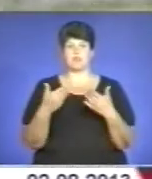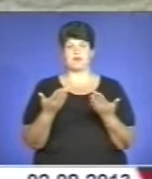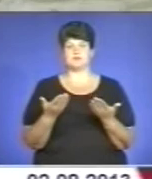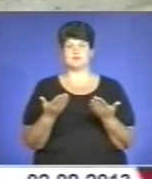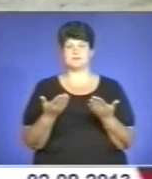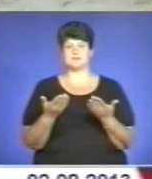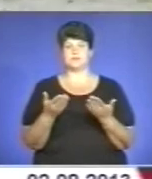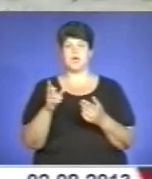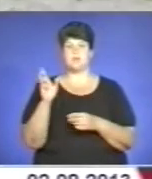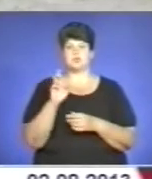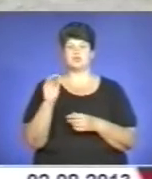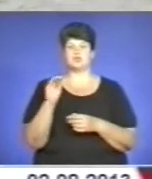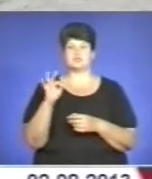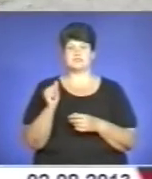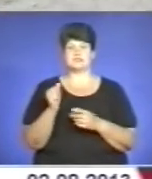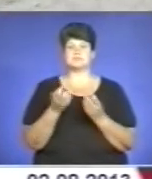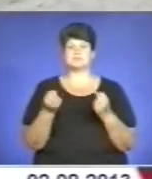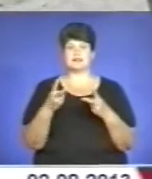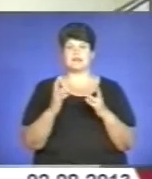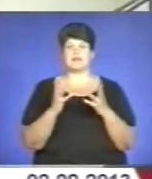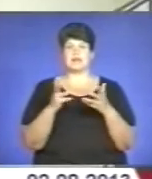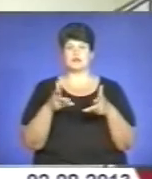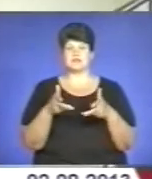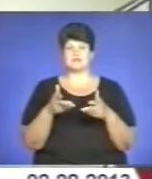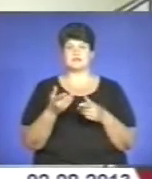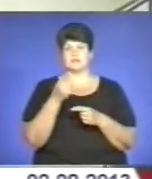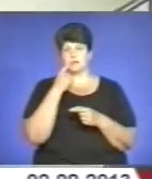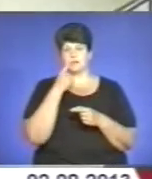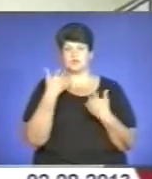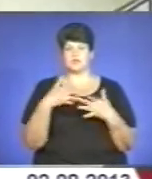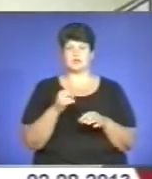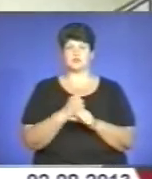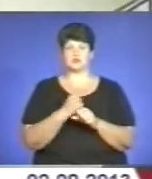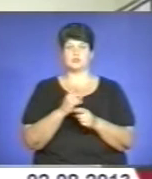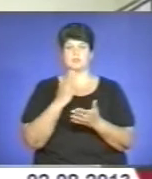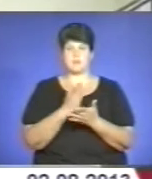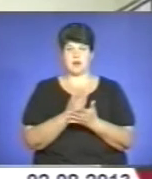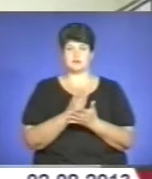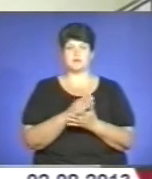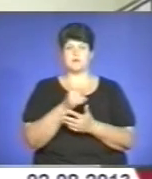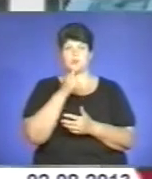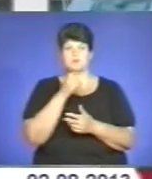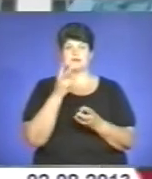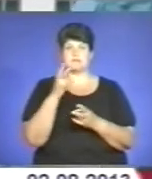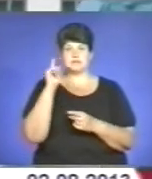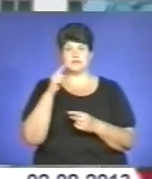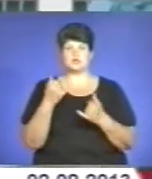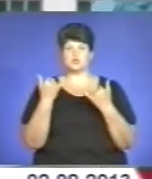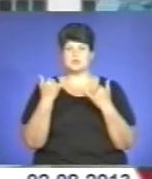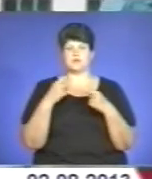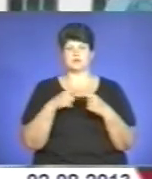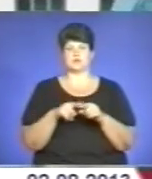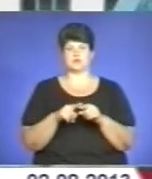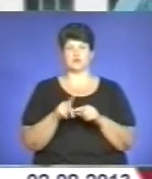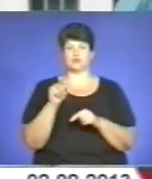Богдан Жонца за спеціальністю тракторист. Чоловік нещодавно втратив роботу. Щоб мати попит на ринку праці, треба знати сучасну техніку.